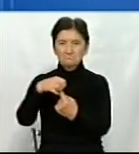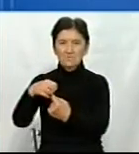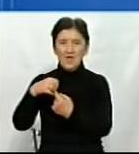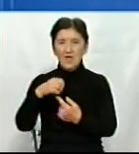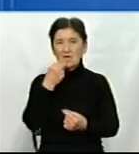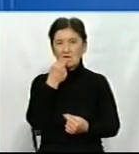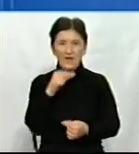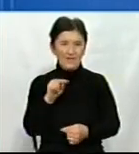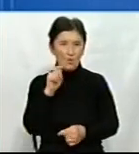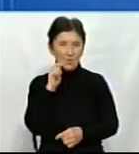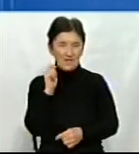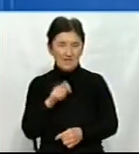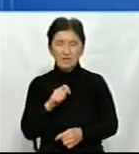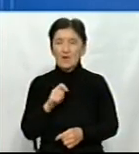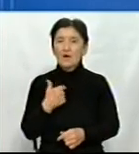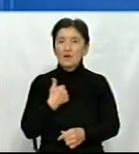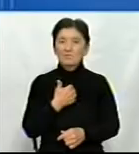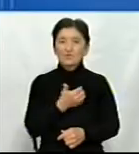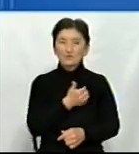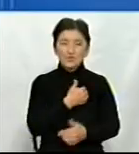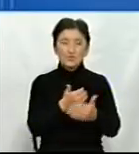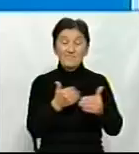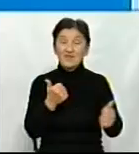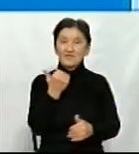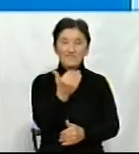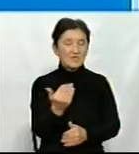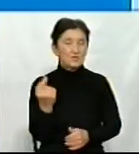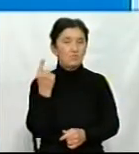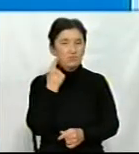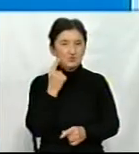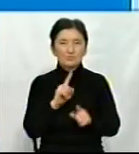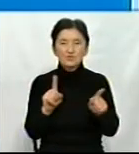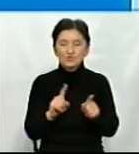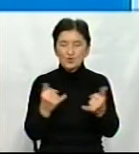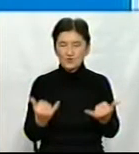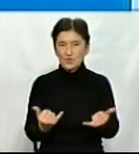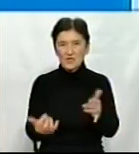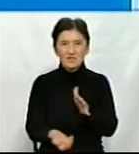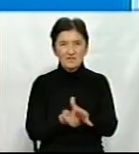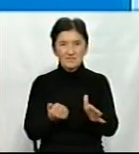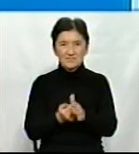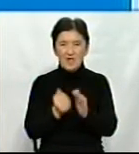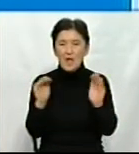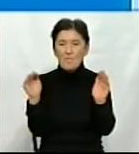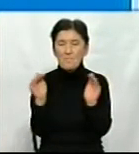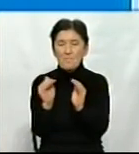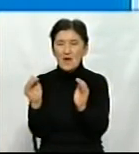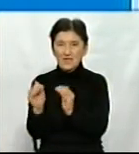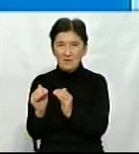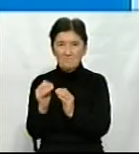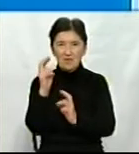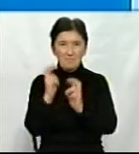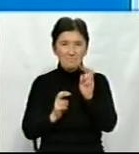ми з ними не зв'язались, але все-таки ми з вами хочемо від вас почути, що сьогодні не вистачає малим підприємцям, отаким крафтовим виробникам,